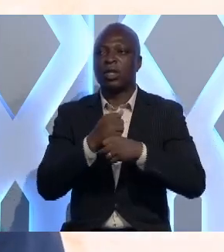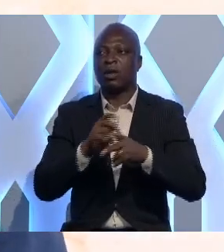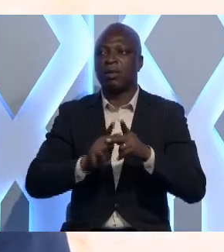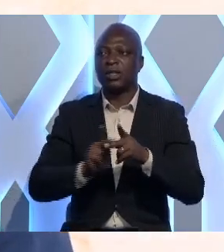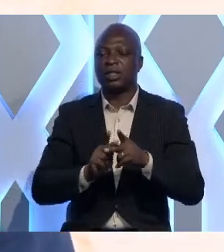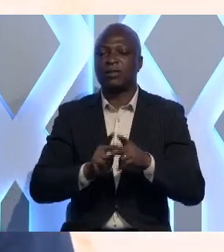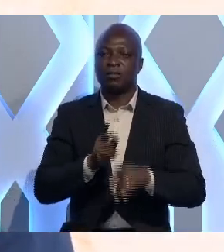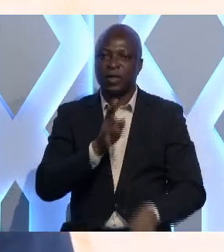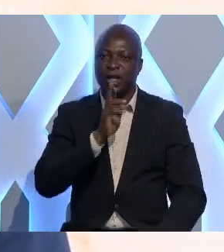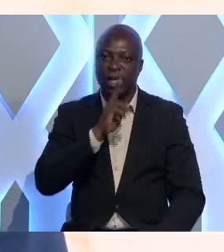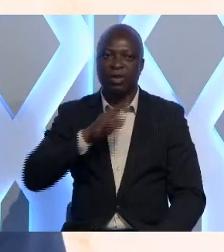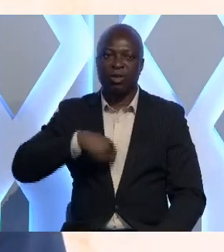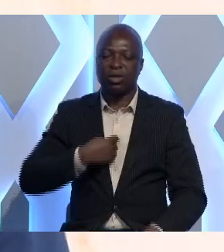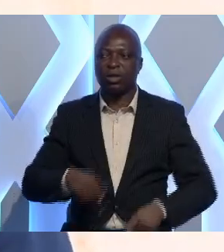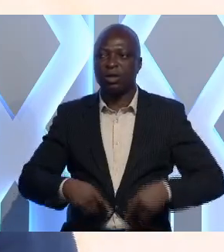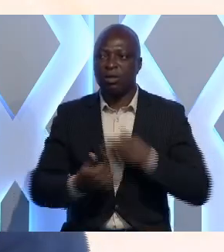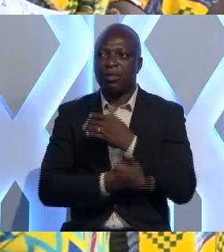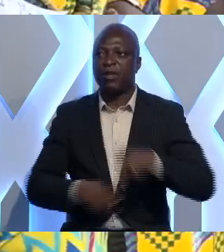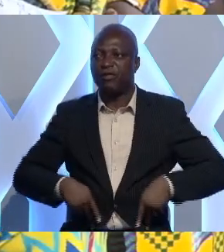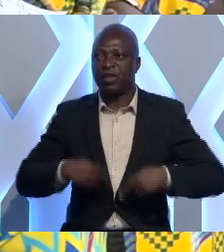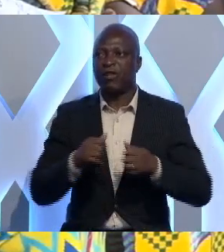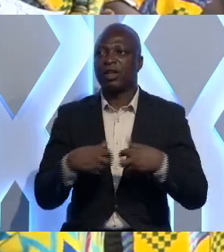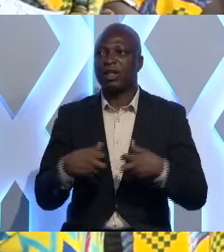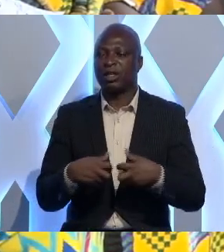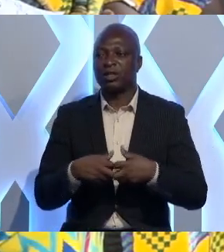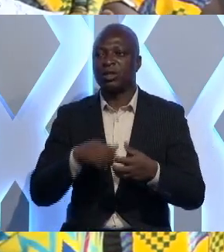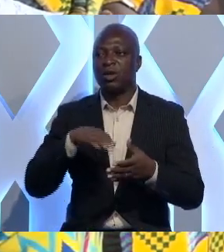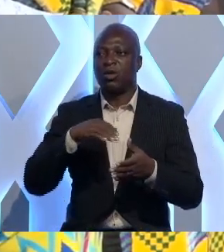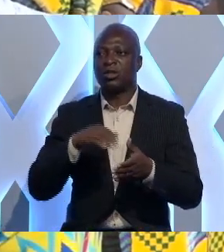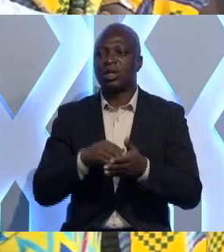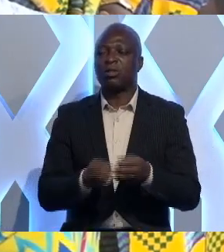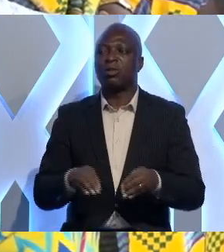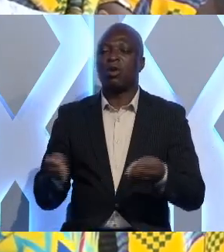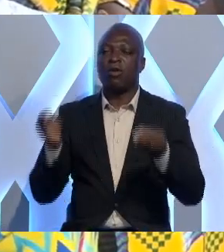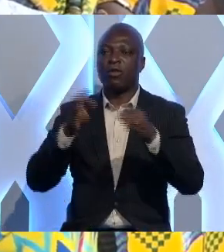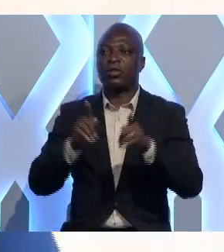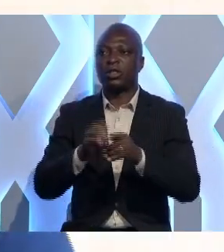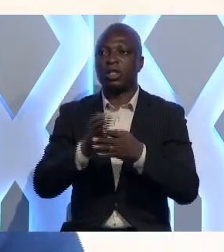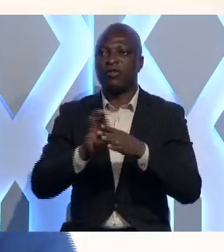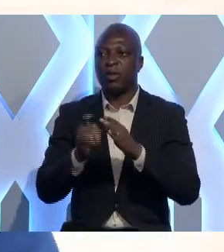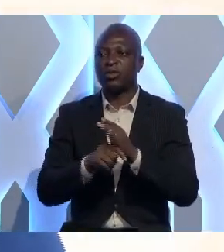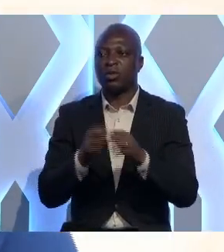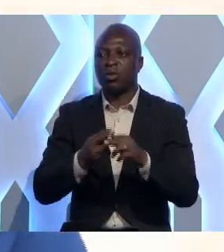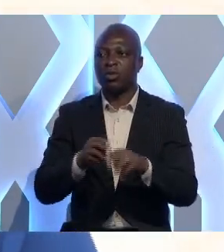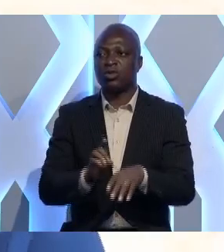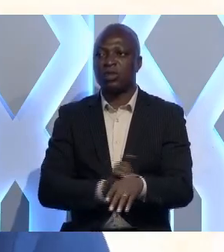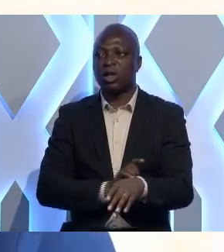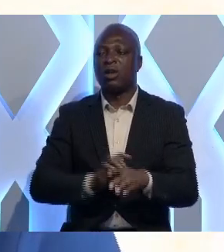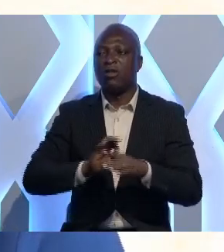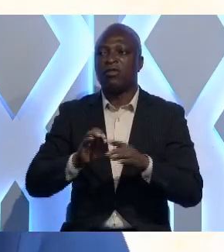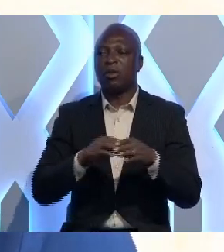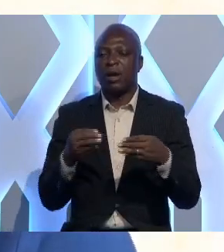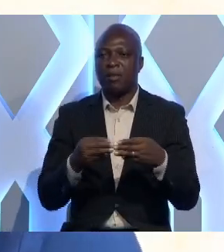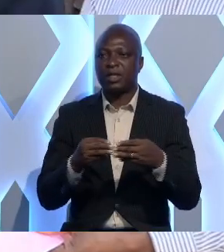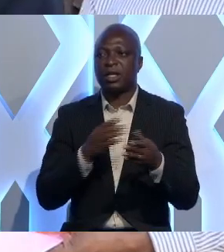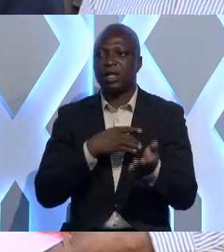les réalités que notre pays vit en termes d'énergie. Le centre, en plus d'offrir des formations de coûte durée, forme un master